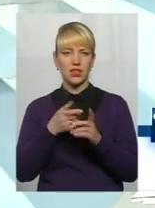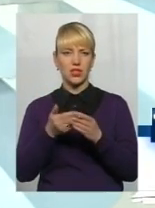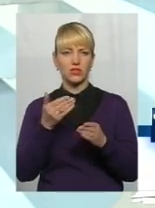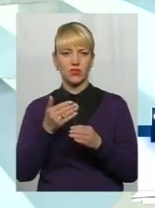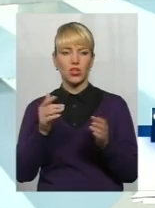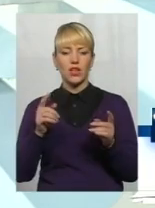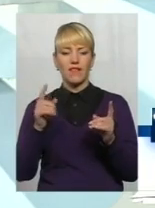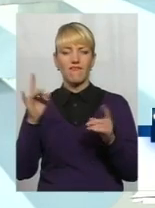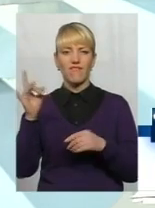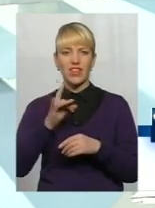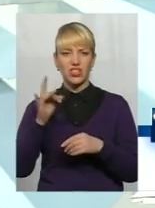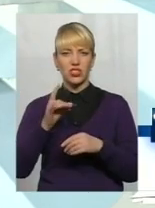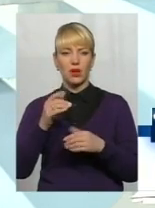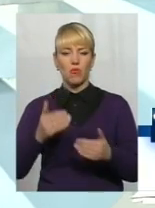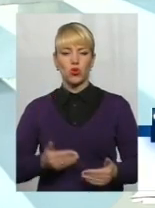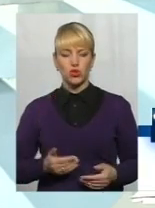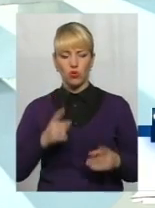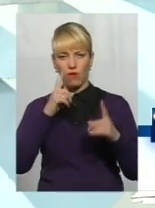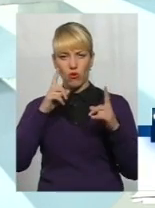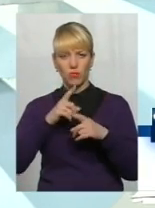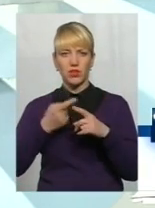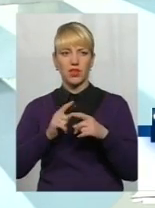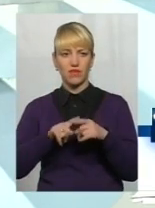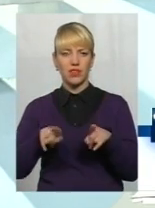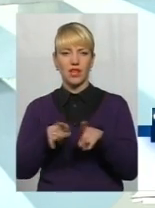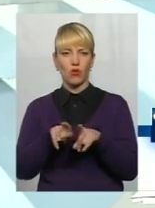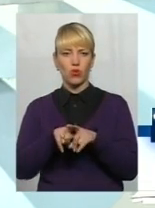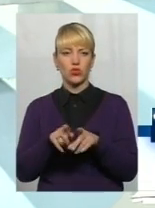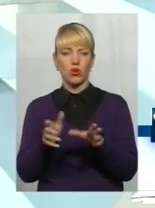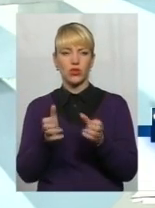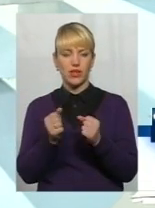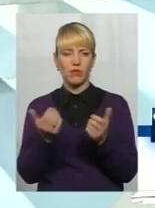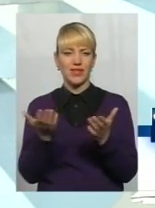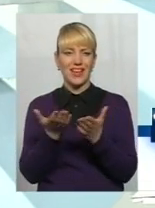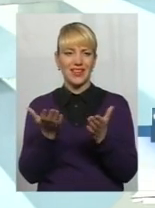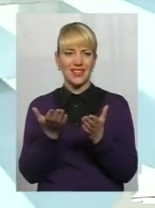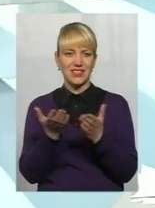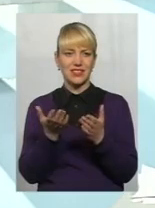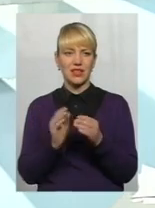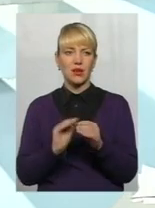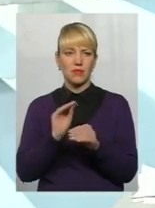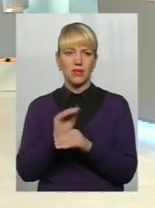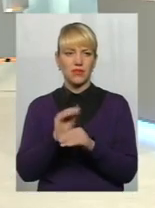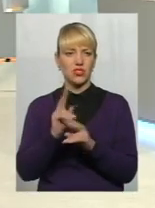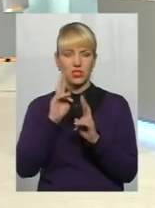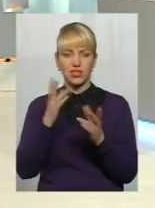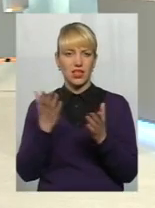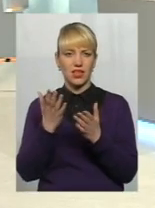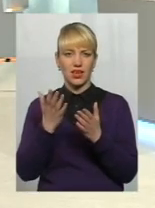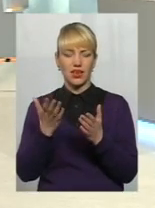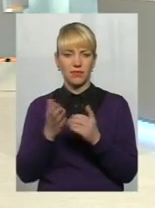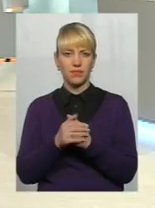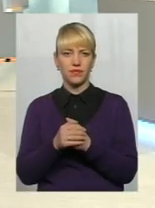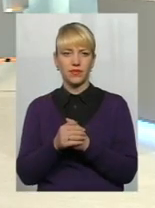прожиткового мінімуму. І він також отримує якесь підвищення. Не готова сказати, яке,